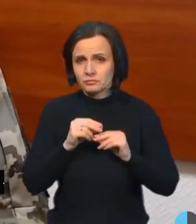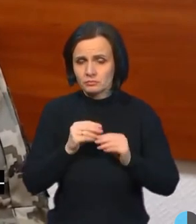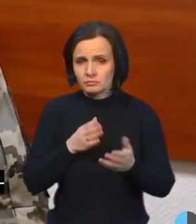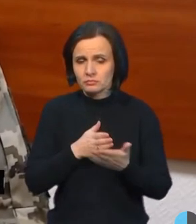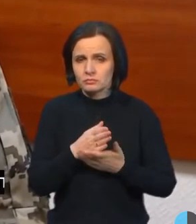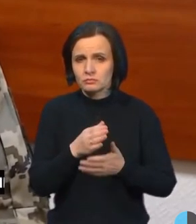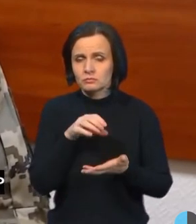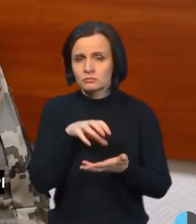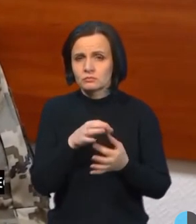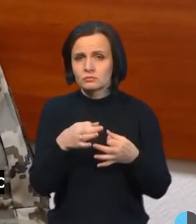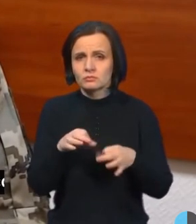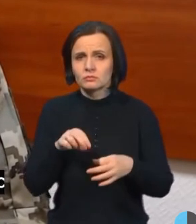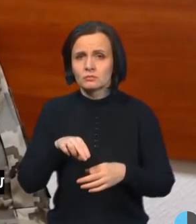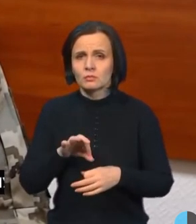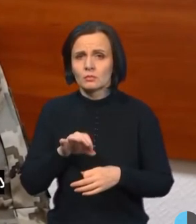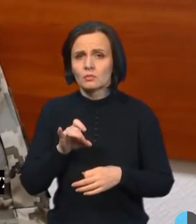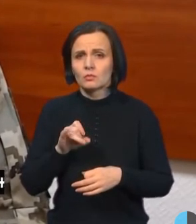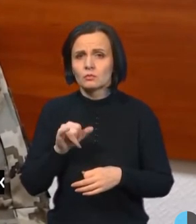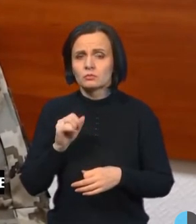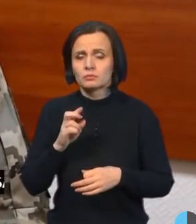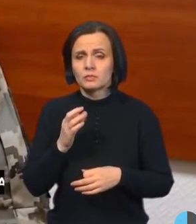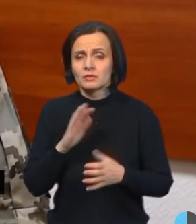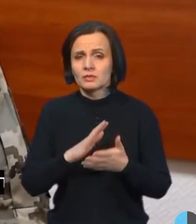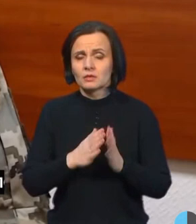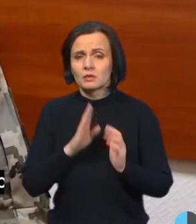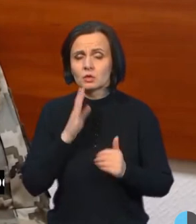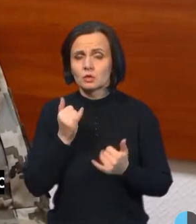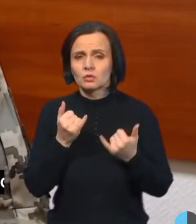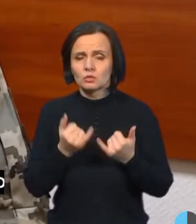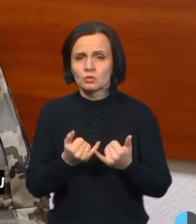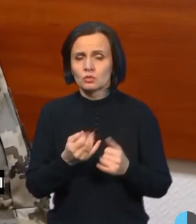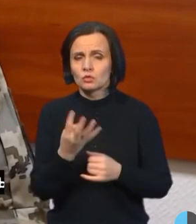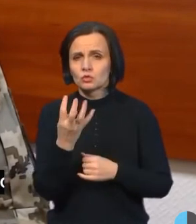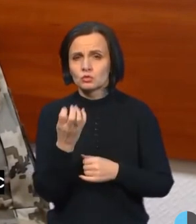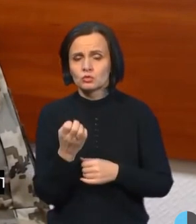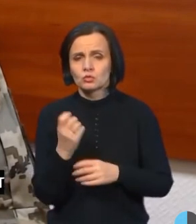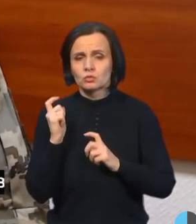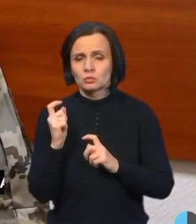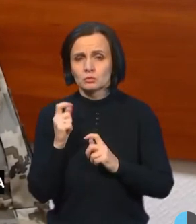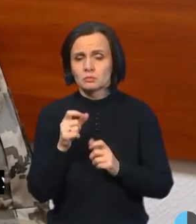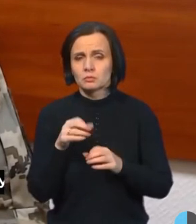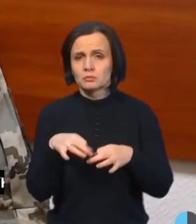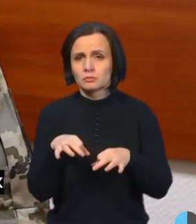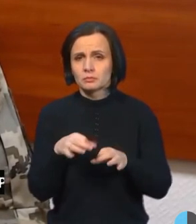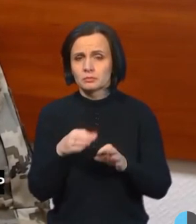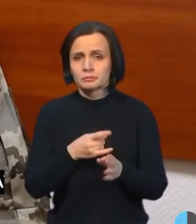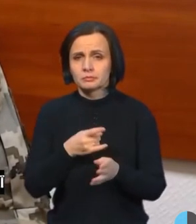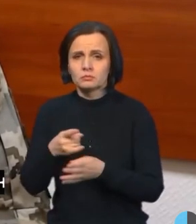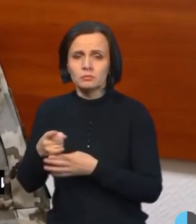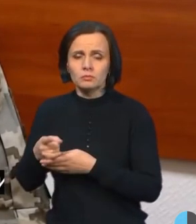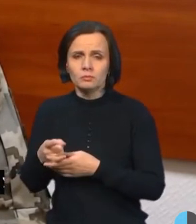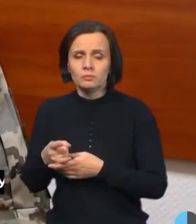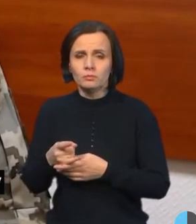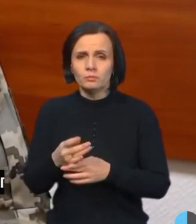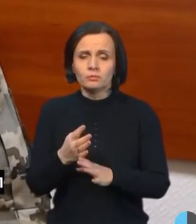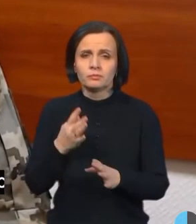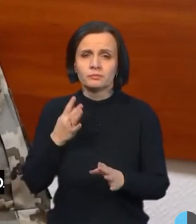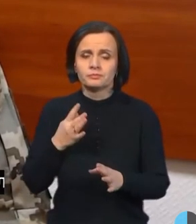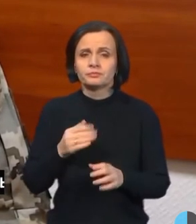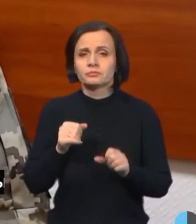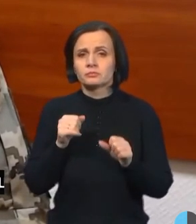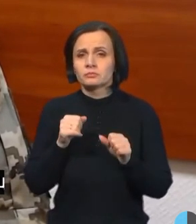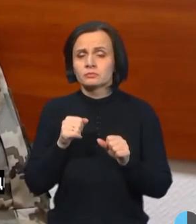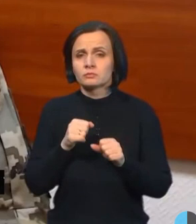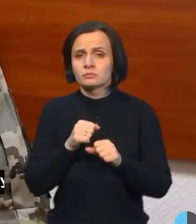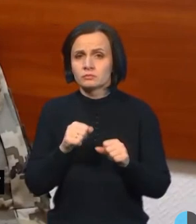Порубне, станом на ранок сьогодні, це десь 400 вантажних транспортних засобів знаходяться в черзі з можливістю